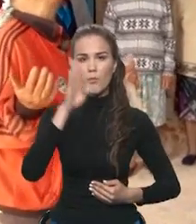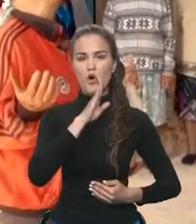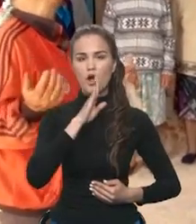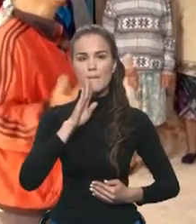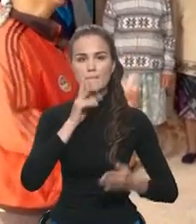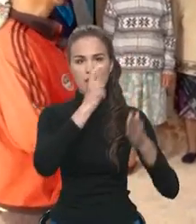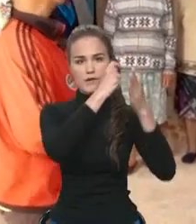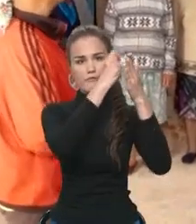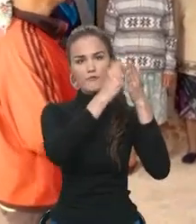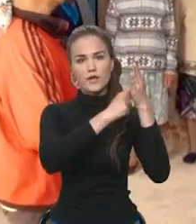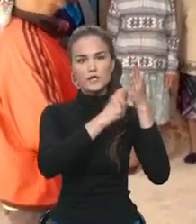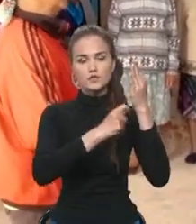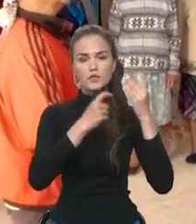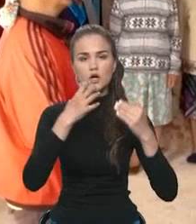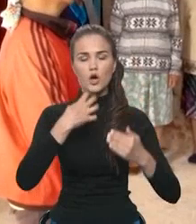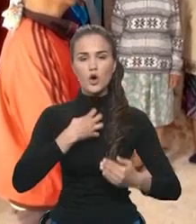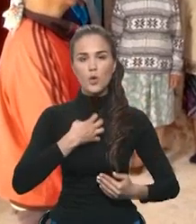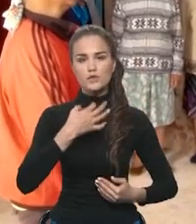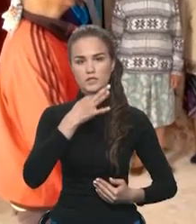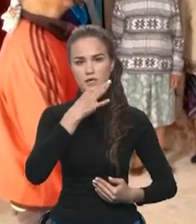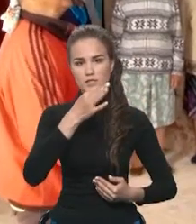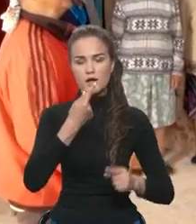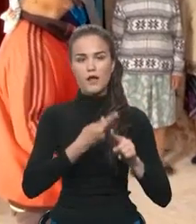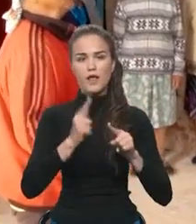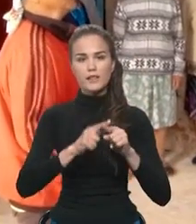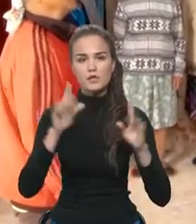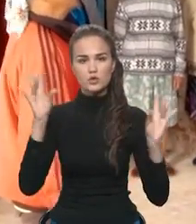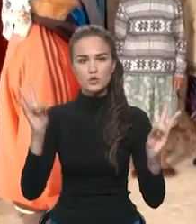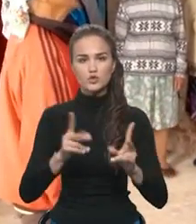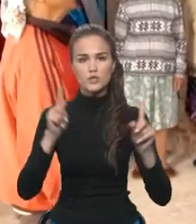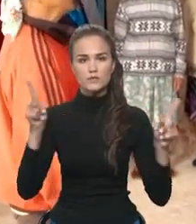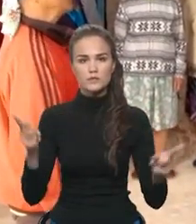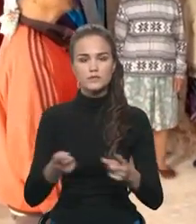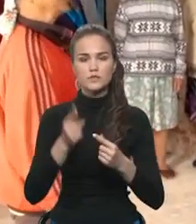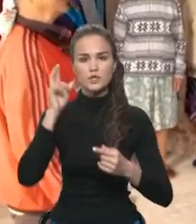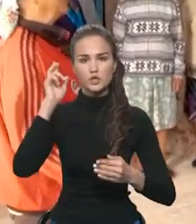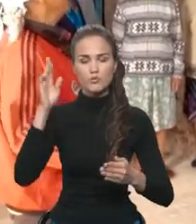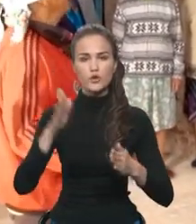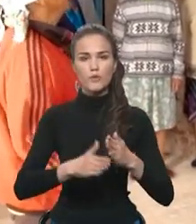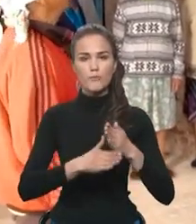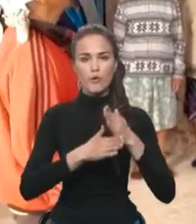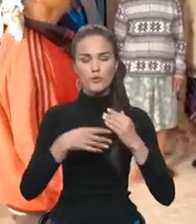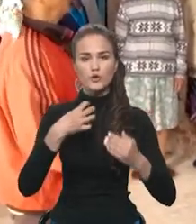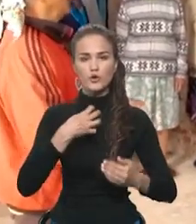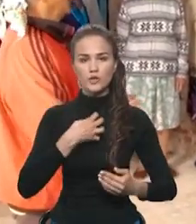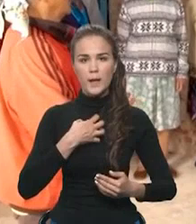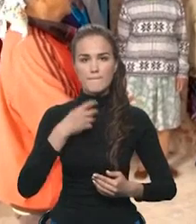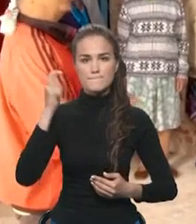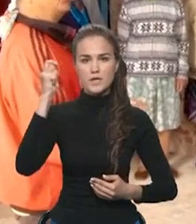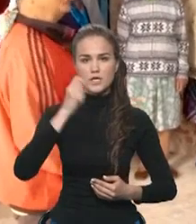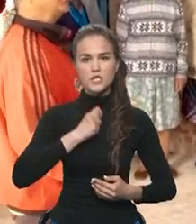которая фреска Он сказал, это нужно восстановить И с Божьей помощью он к нам приезжает Даже